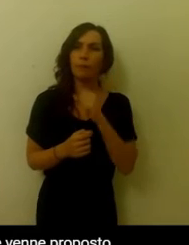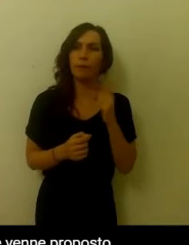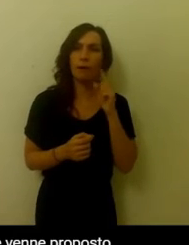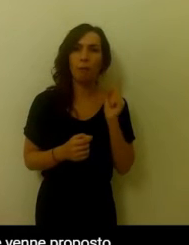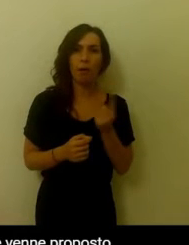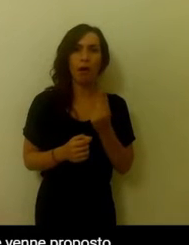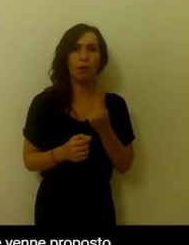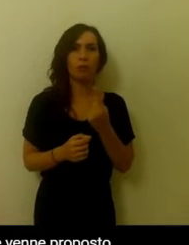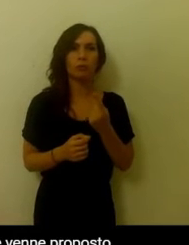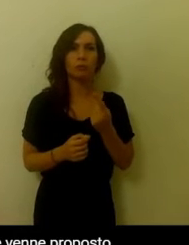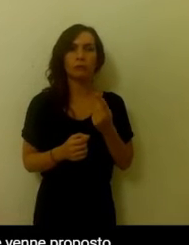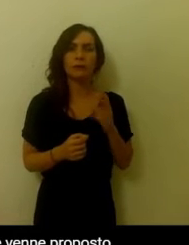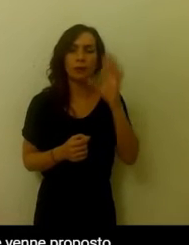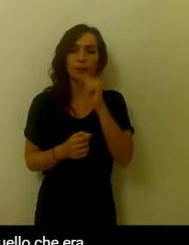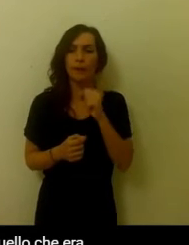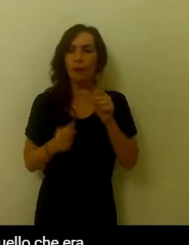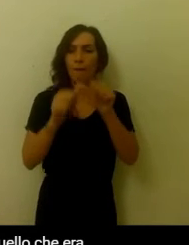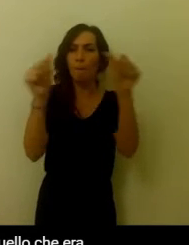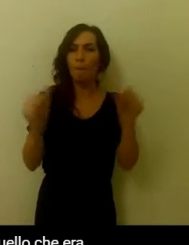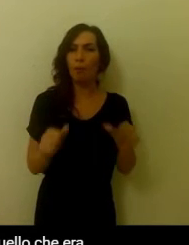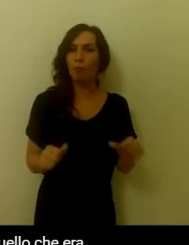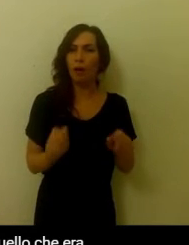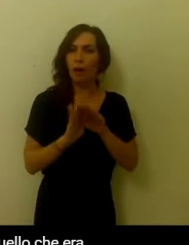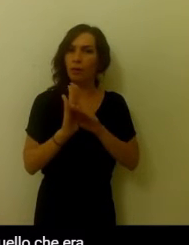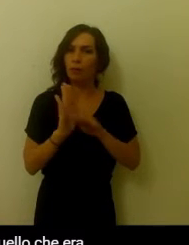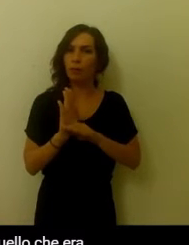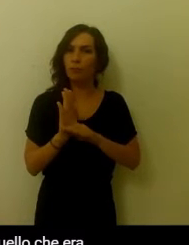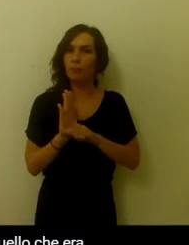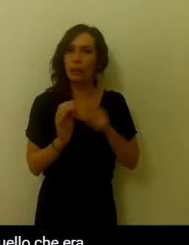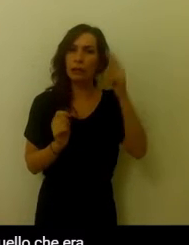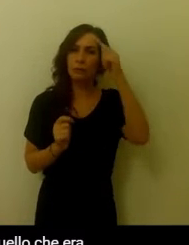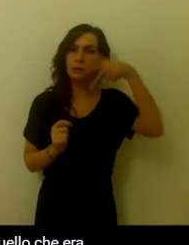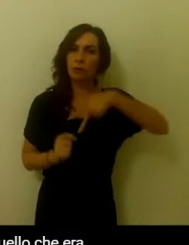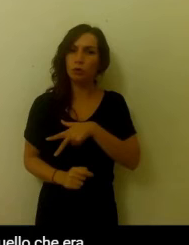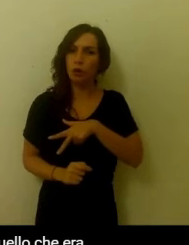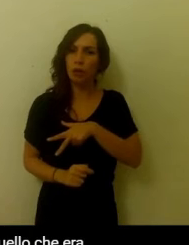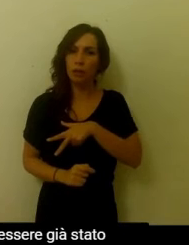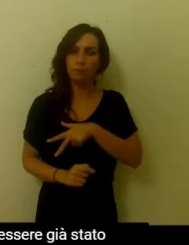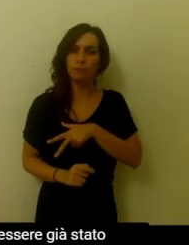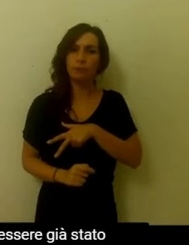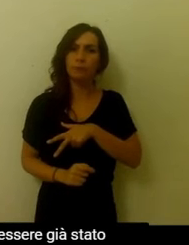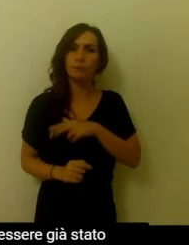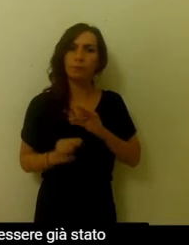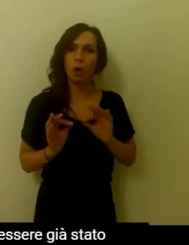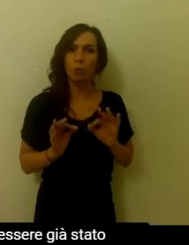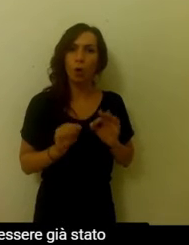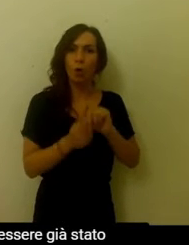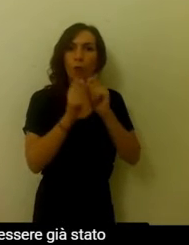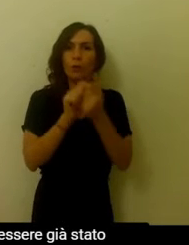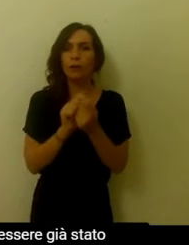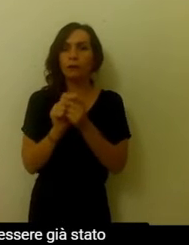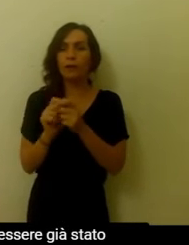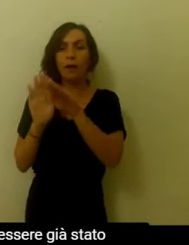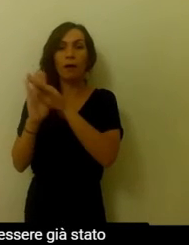biopsicosociale che venne proposto per la prima volta nel 1977, rivoluzionando quello che era il modello biomedico che